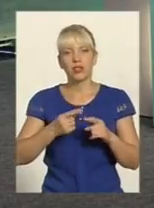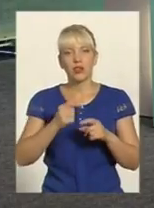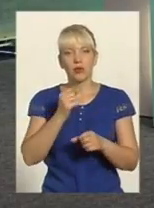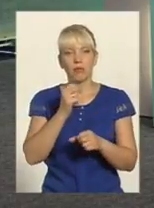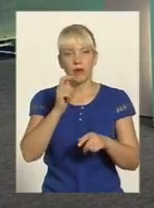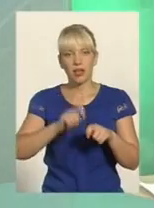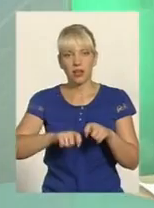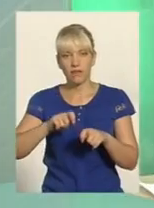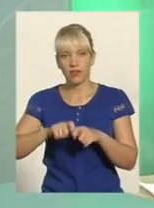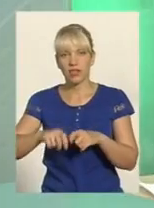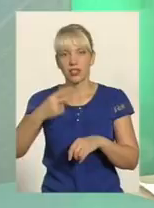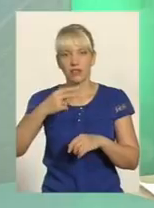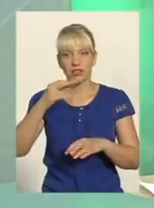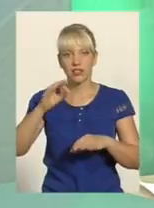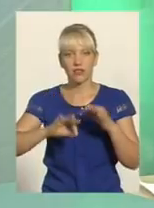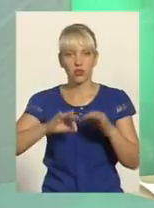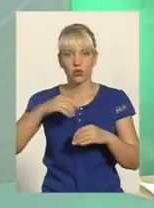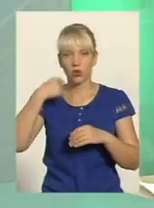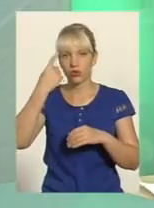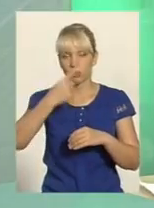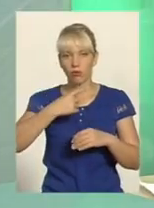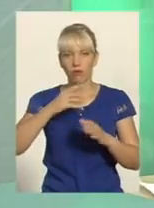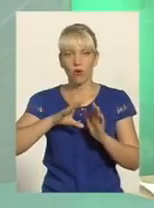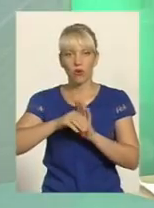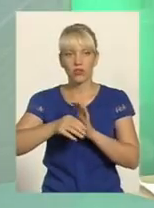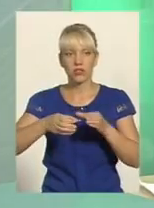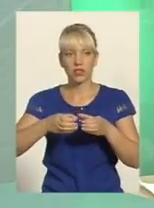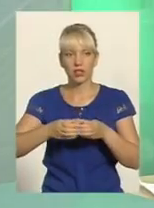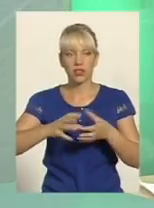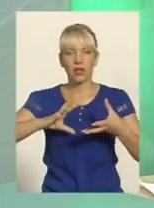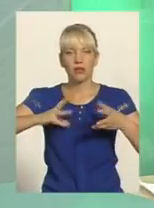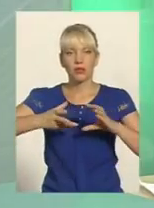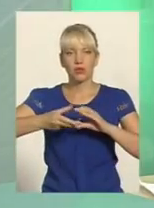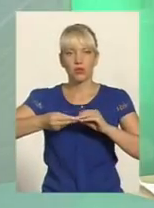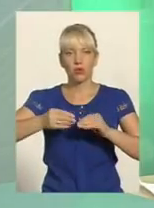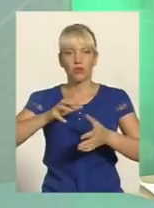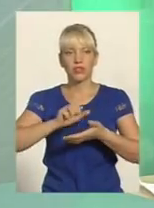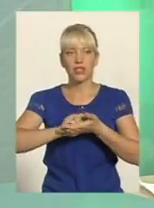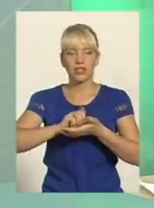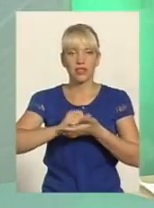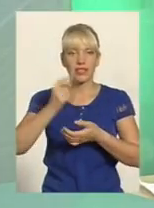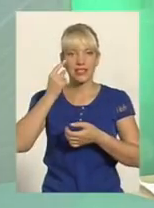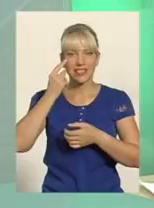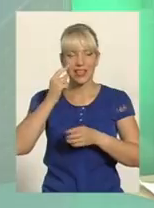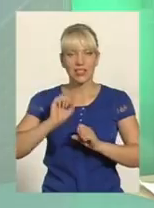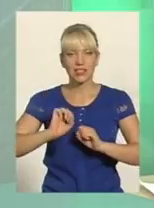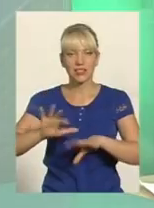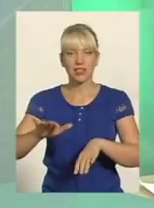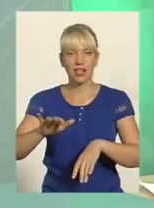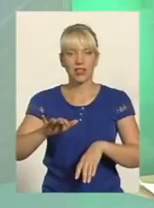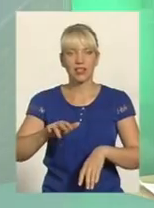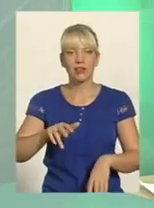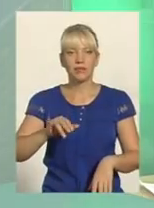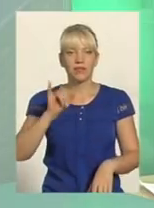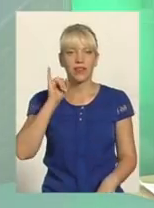особового складу управління підсумкові заняття, тобто заліки, здали на незадовільно Їм